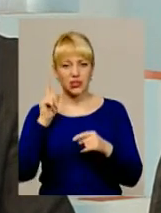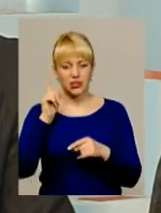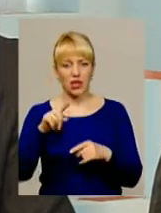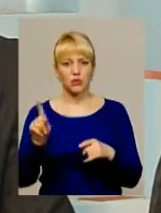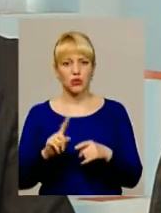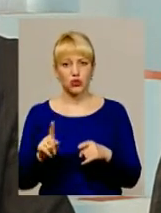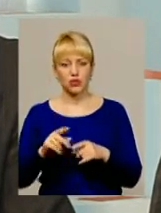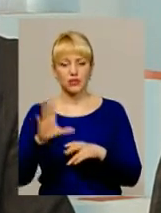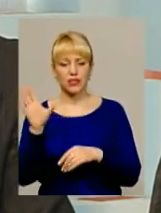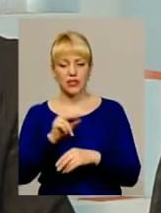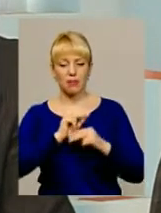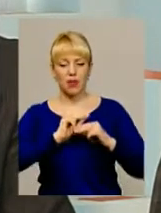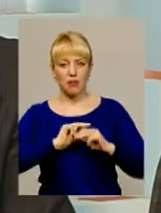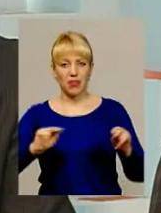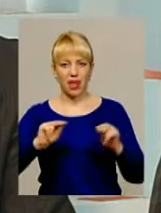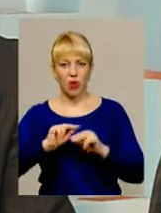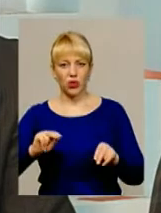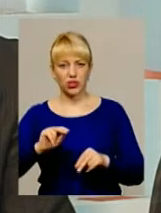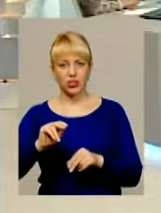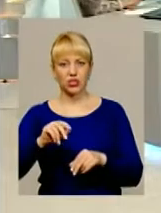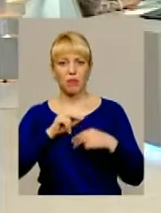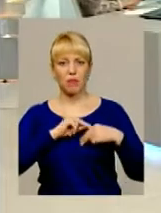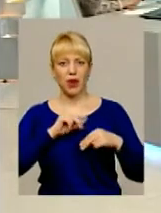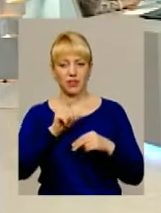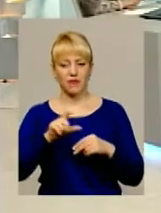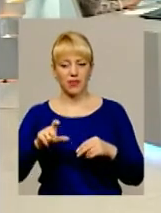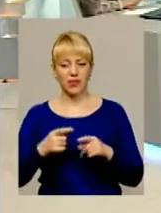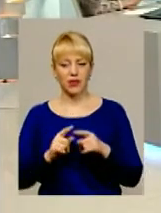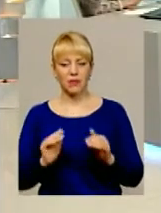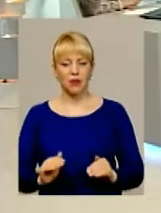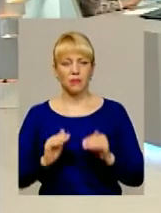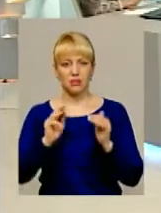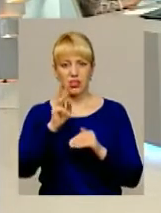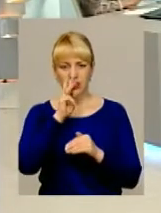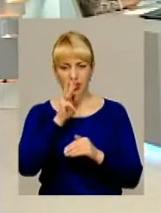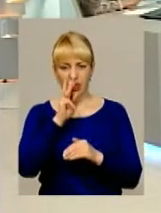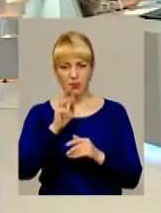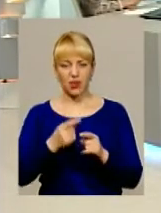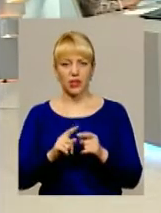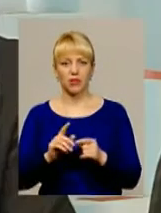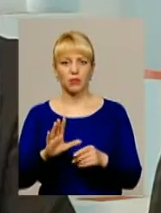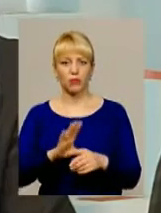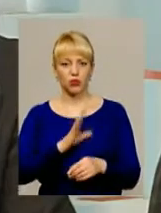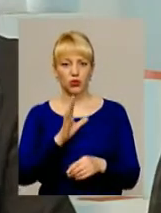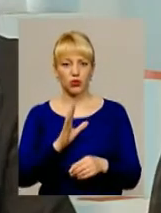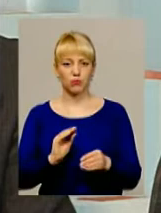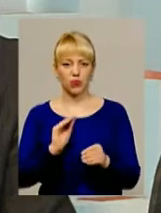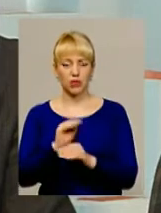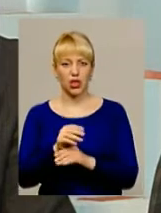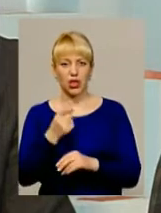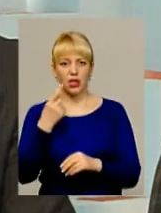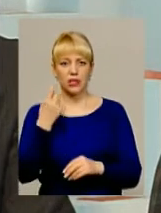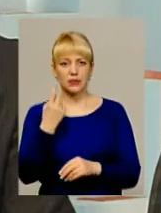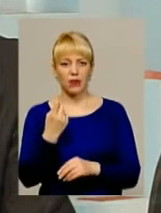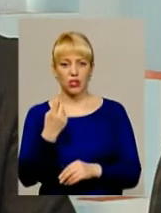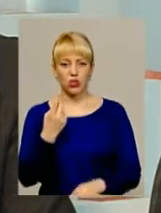педагогічним працівникам підвищення заробітні плати без винятку, і це і дошкільня там в тому числі, пройшло додатково з 1